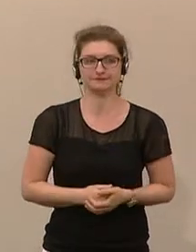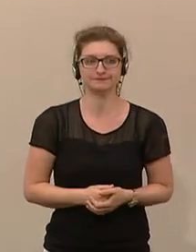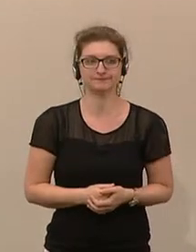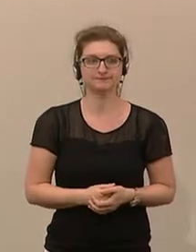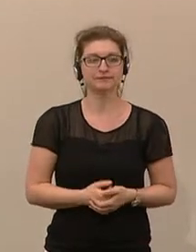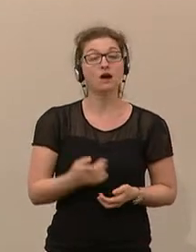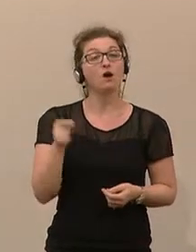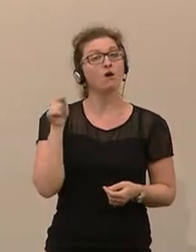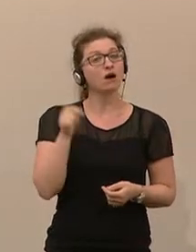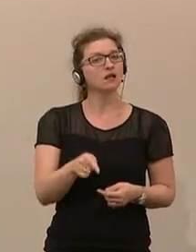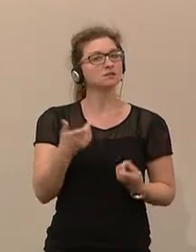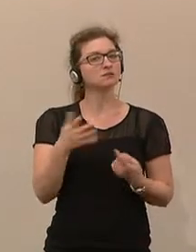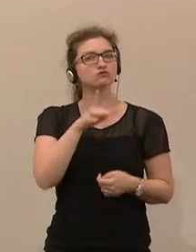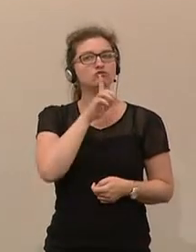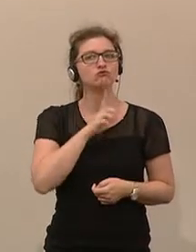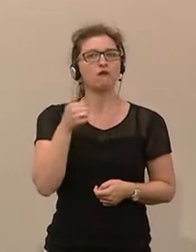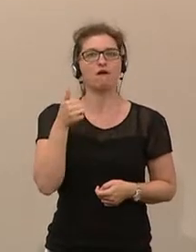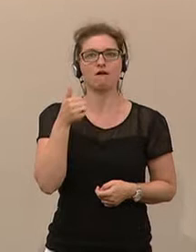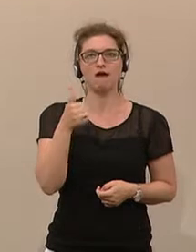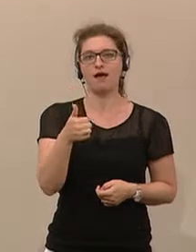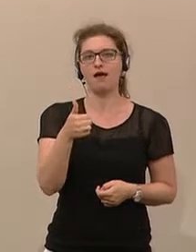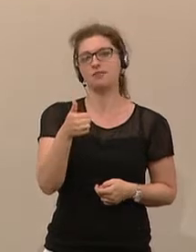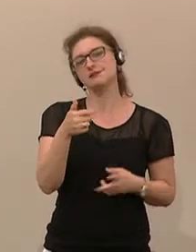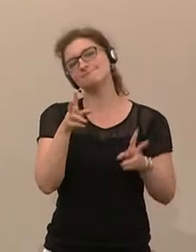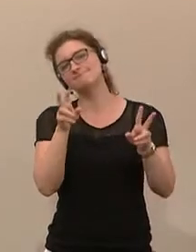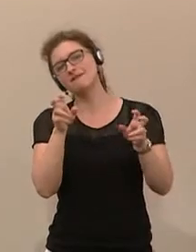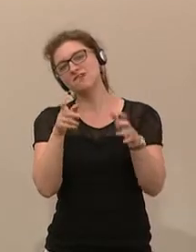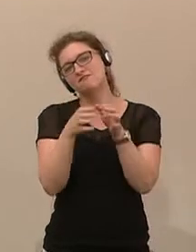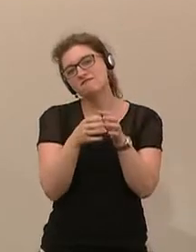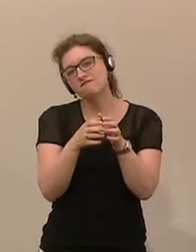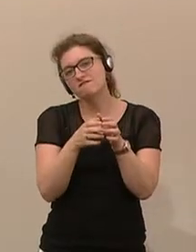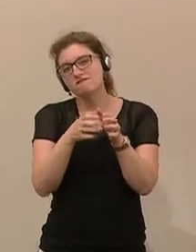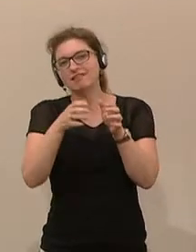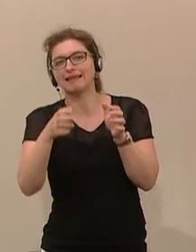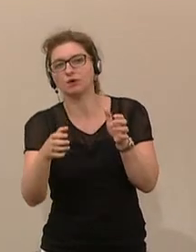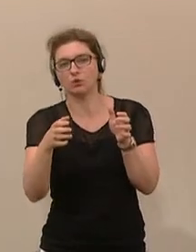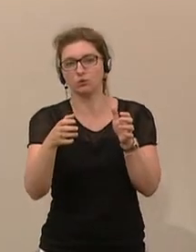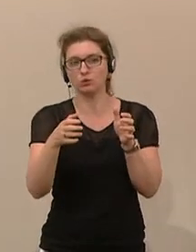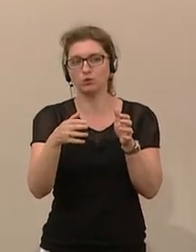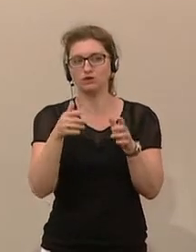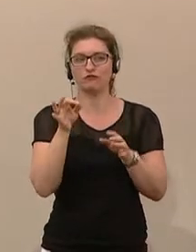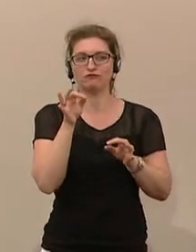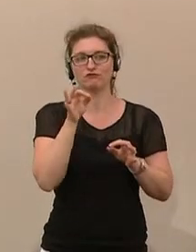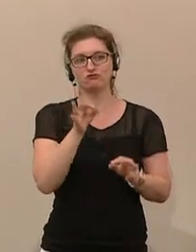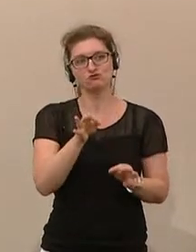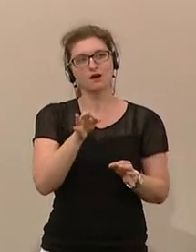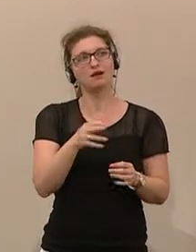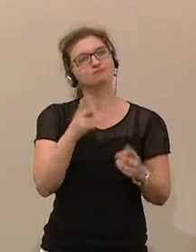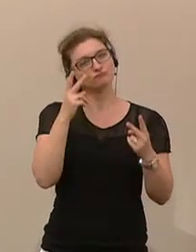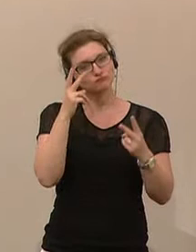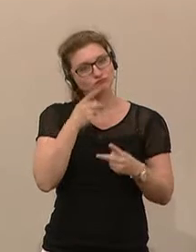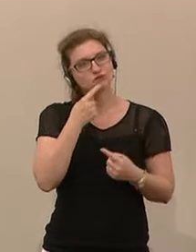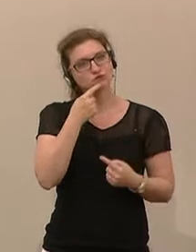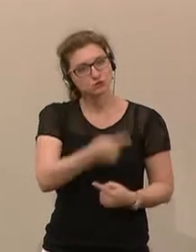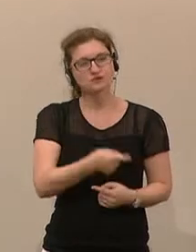Und es ist im Prinzip nur eine Verlängerung, wenn wir so sagen, eine Verlängerung für die Zusagerahmen